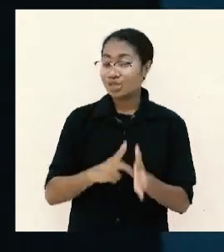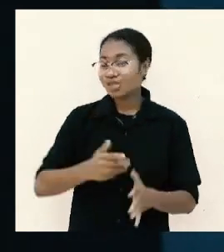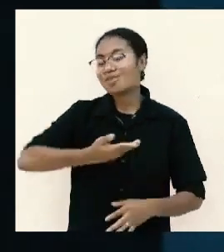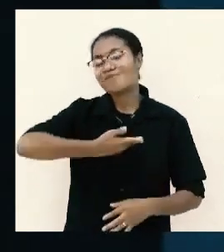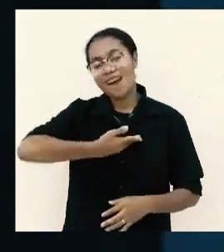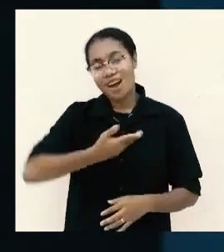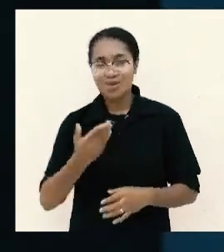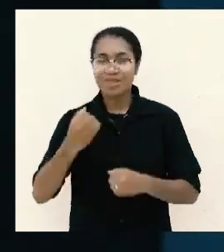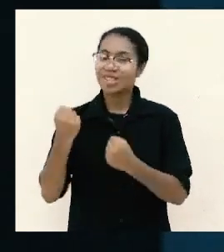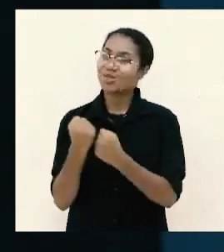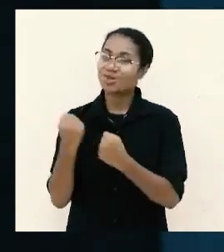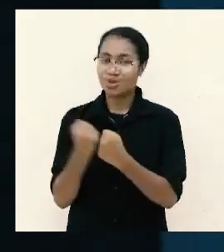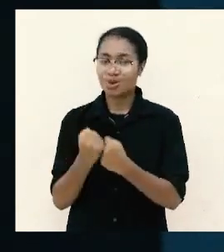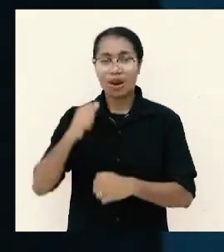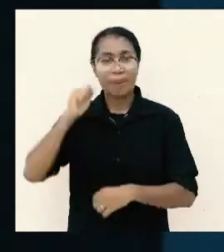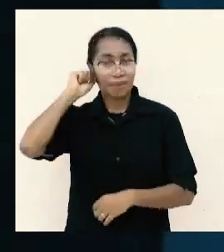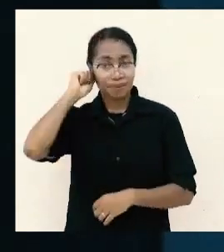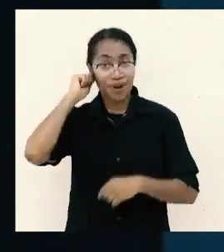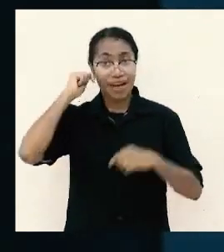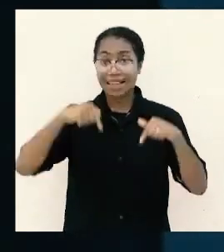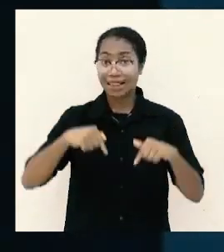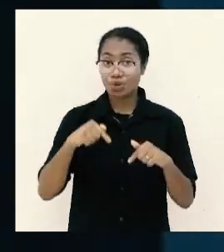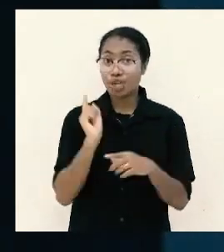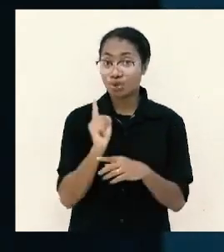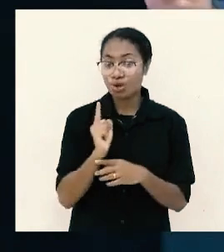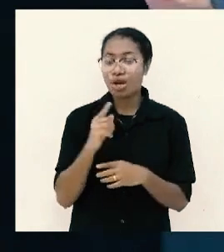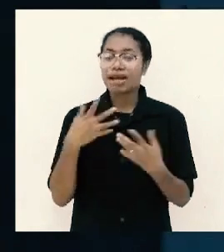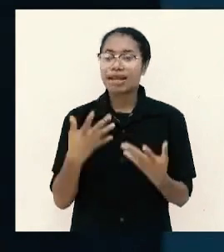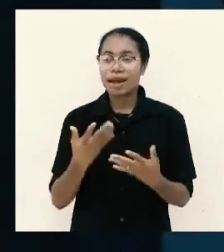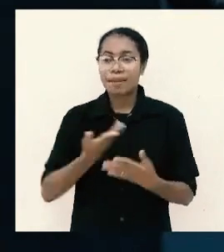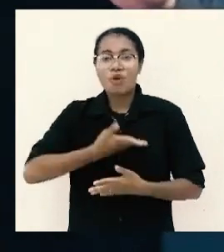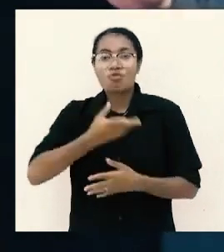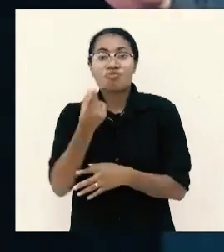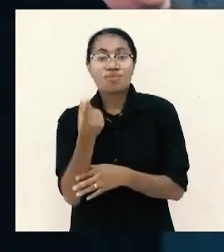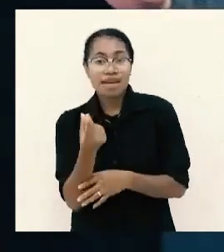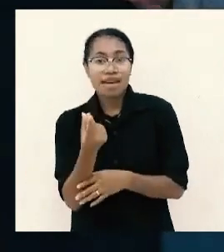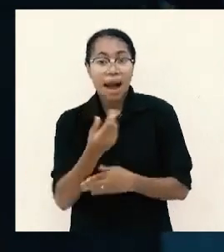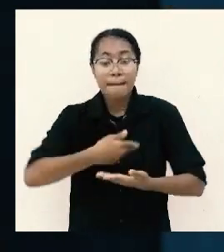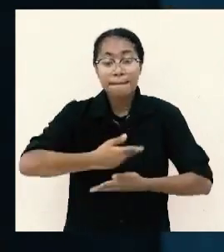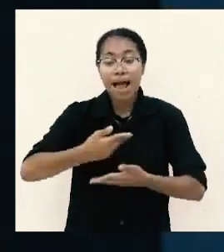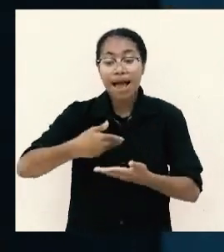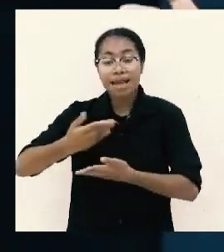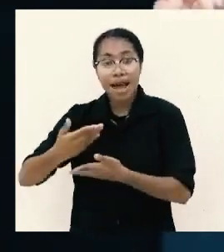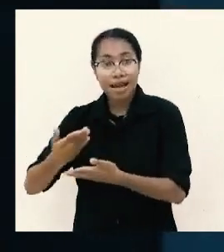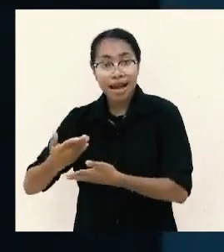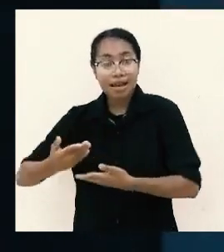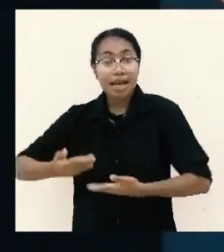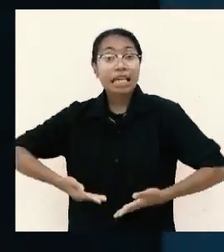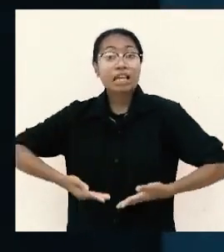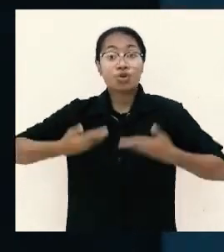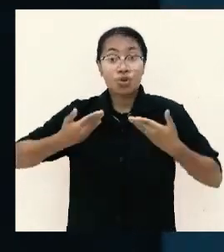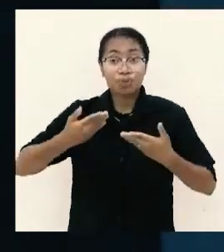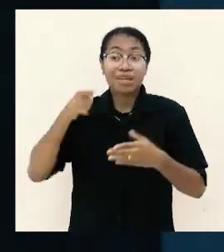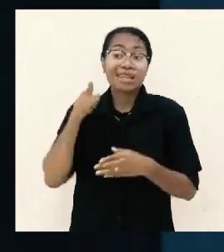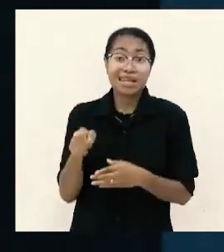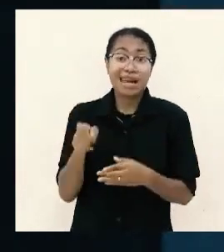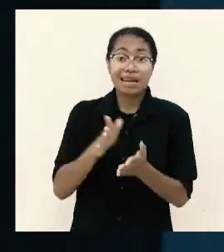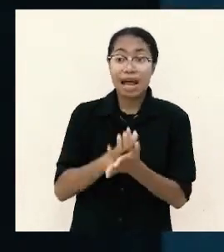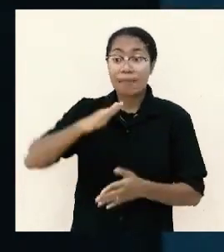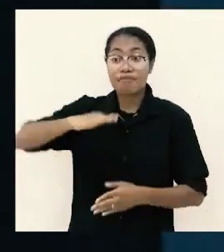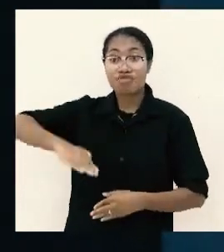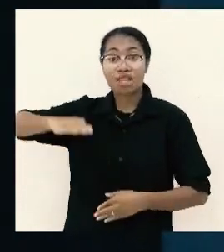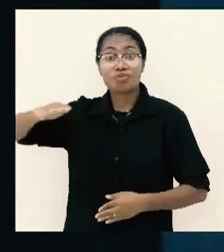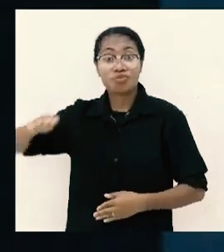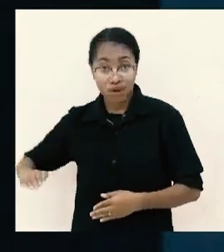didukung oleh perempuan-perempuan ini dan membiayai pelayanannya hidup dia dan para muridnya